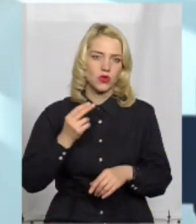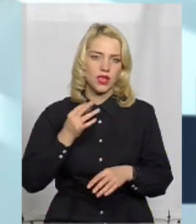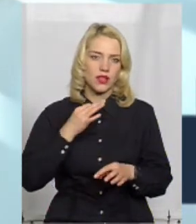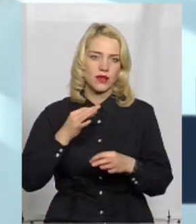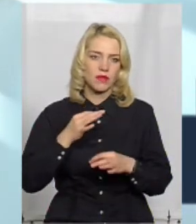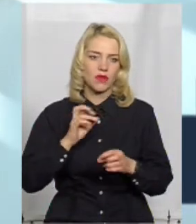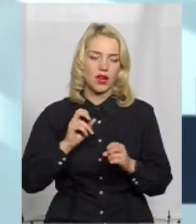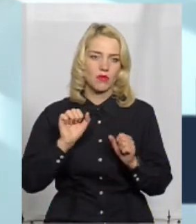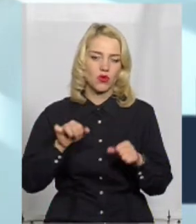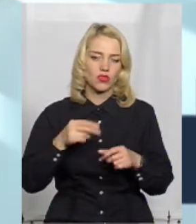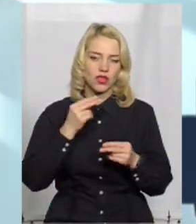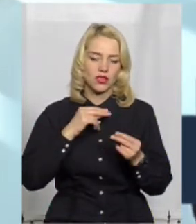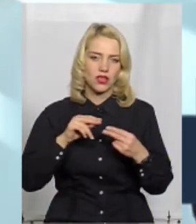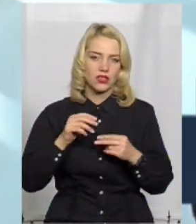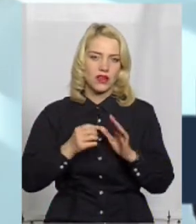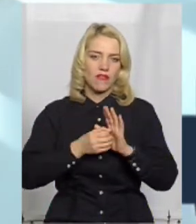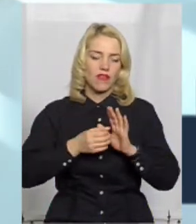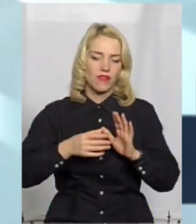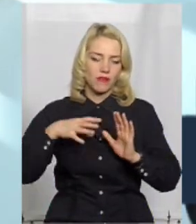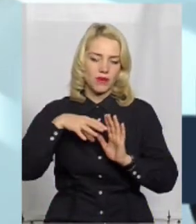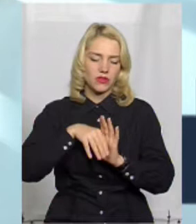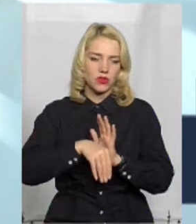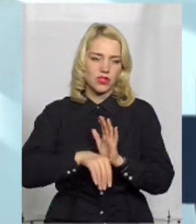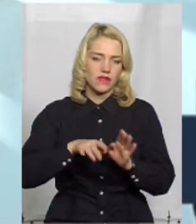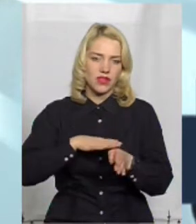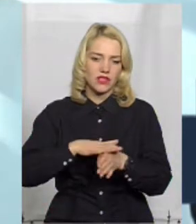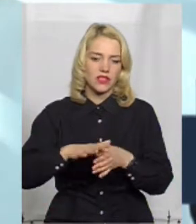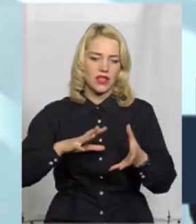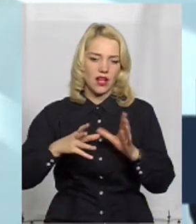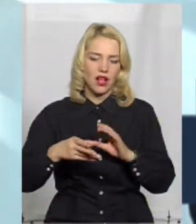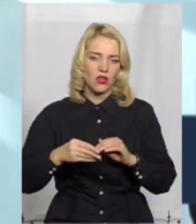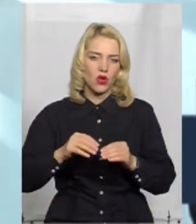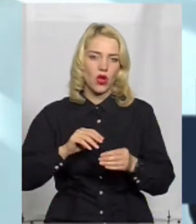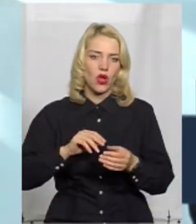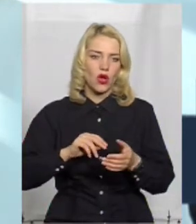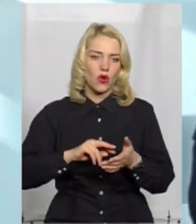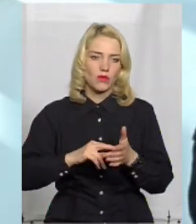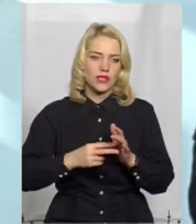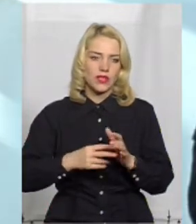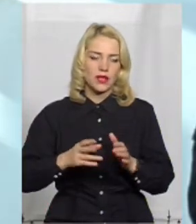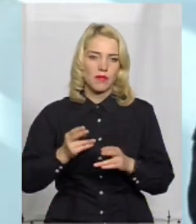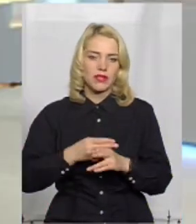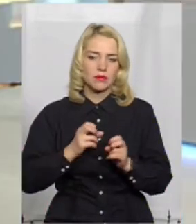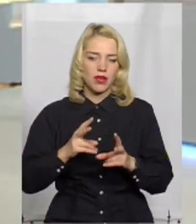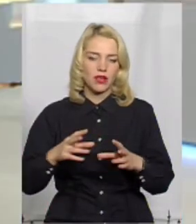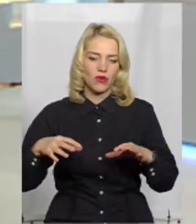можна краще вписується у реалізацію в загальному концепції безпеки в об'єднанній територіальніх громадах.